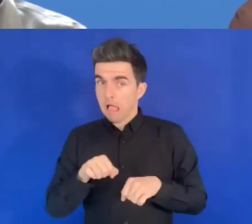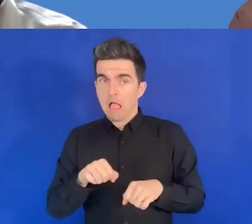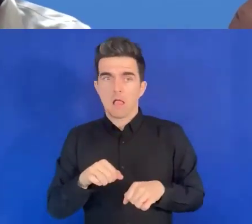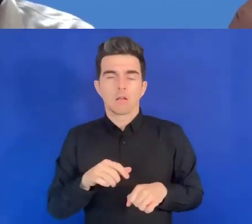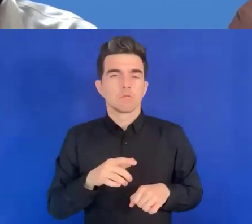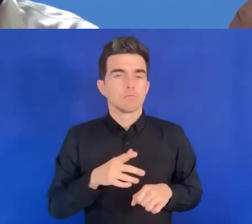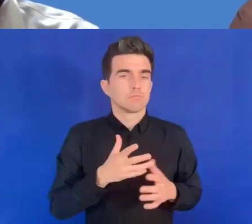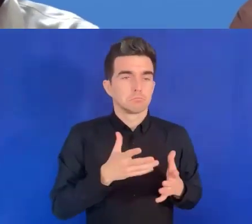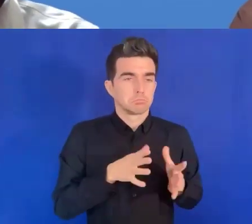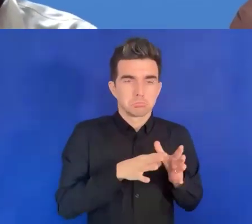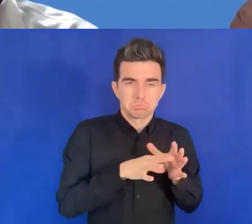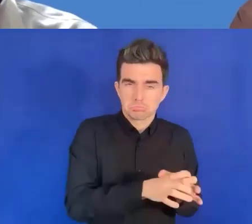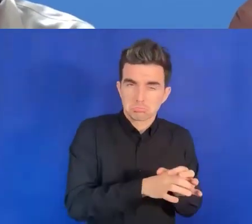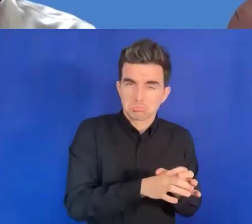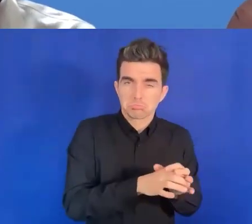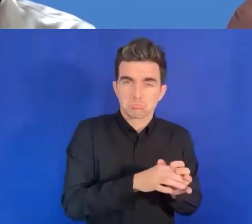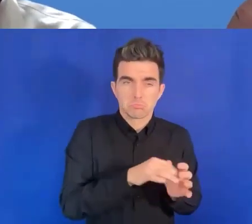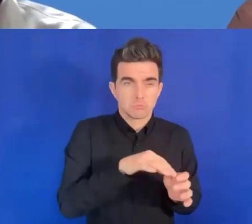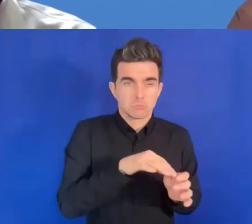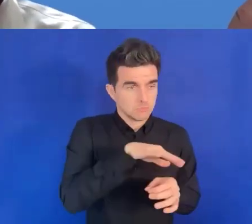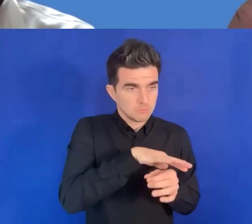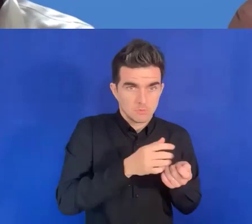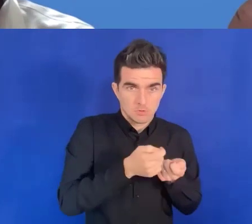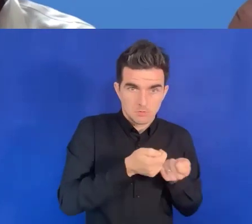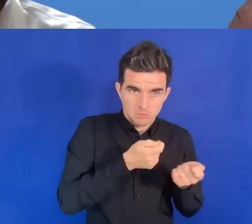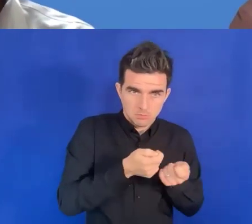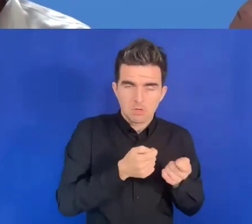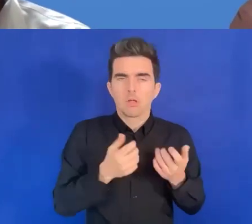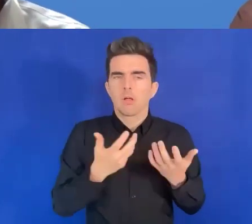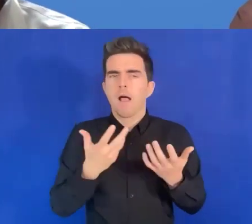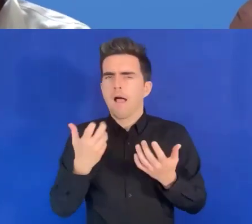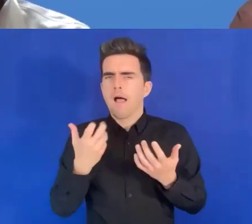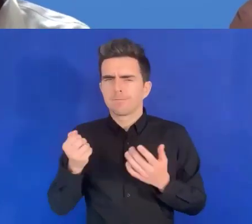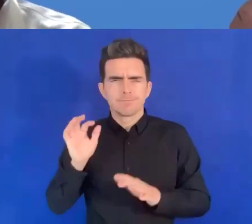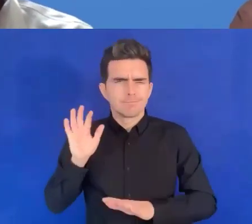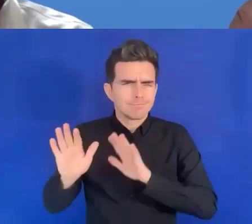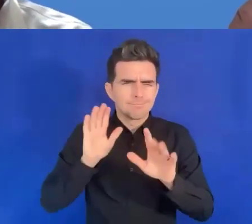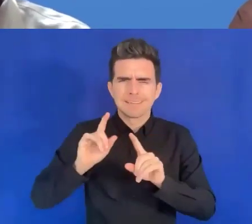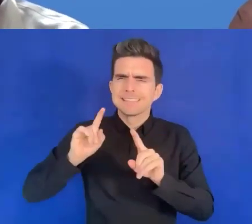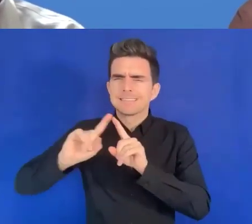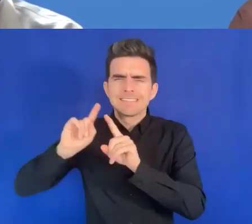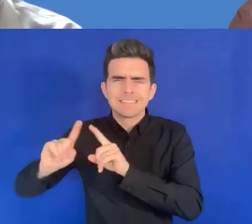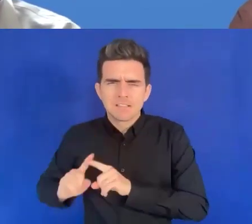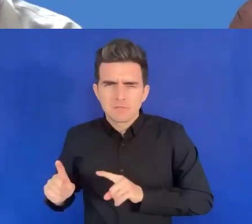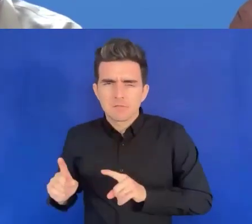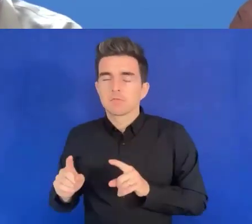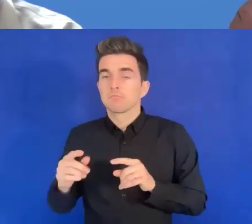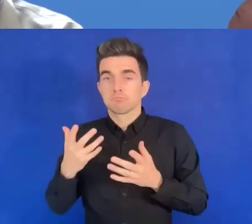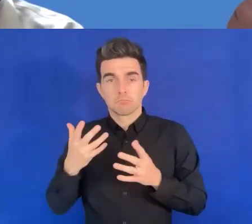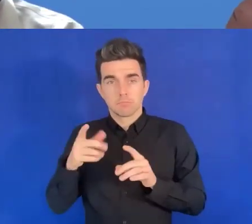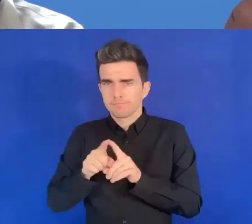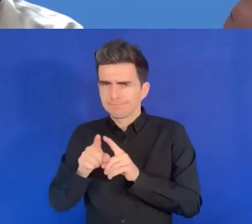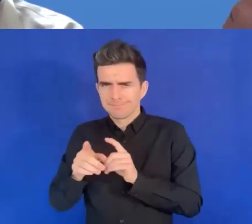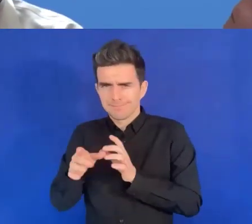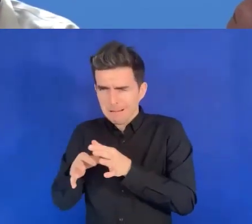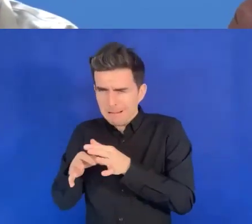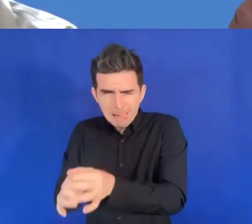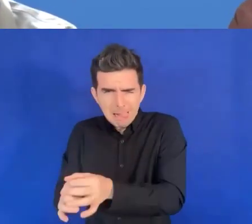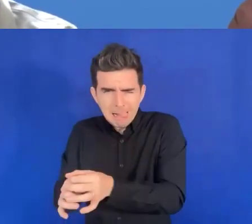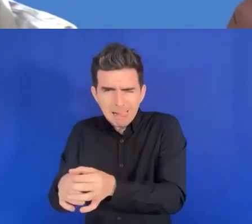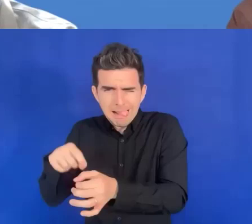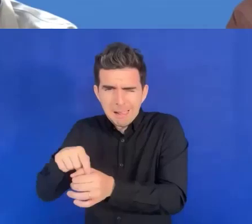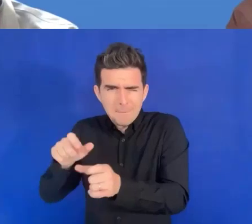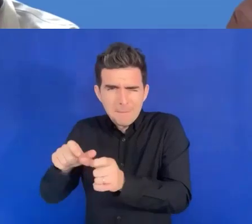ces différents secteurs. Même si dans le village, leur gouvernement a ce rôle, ils pouvaient